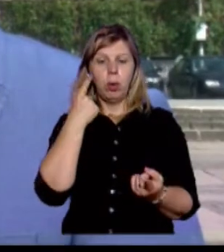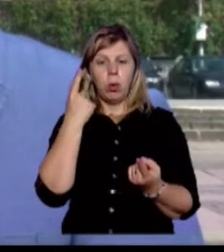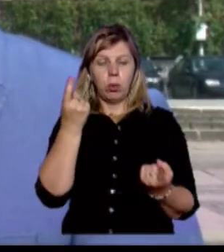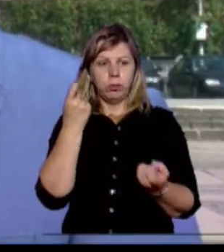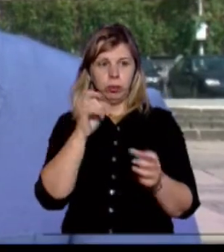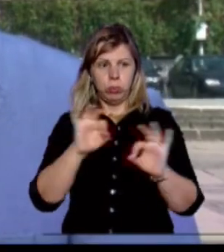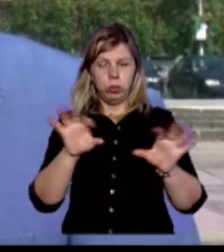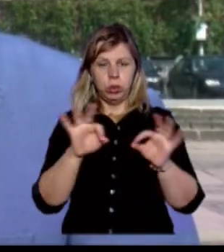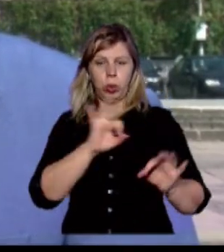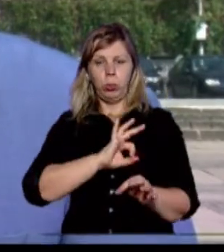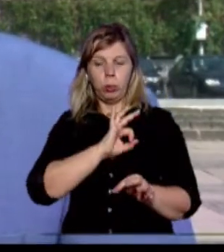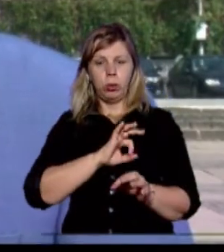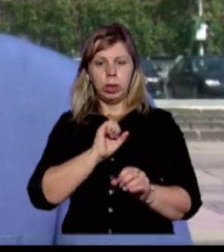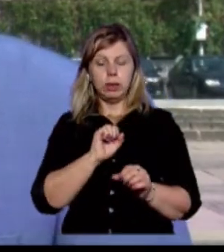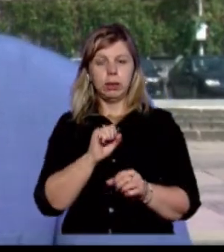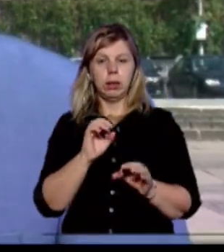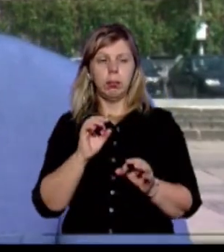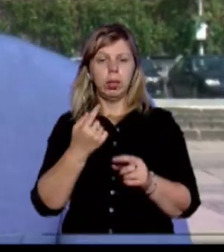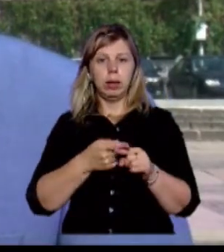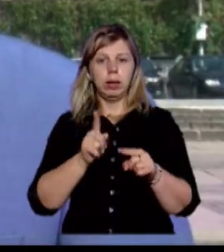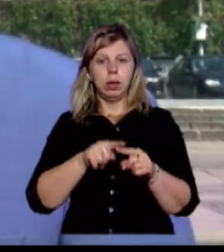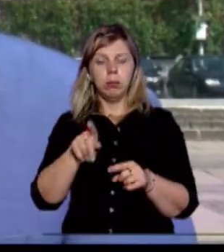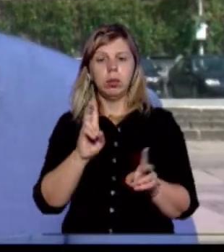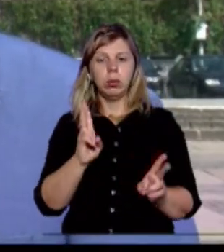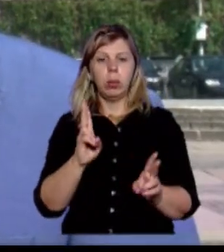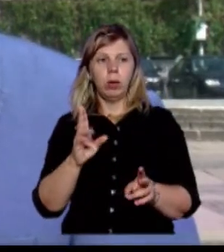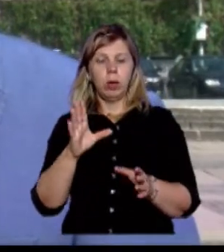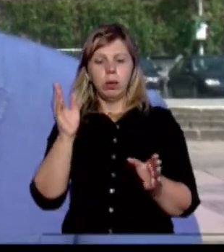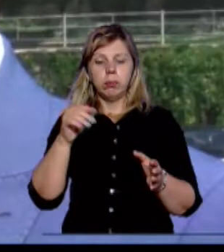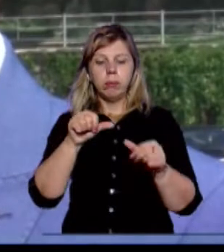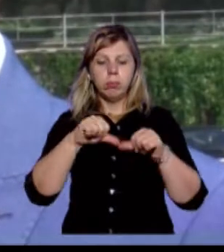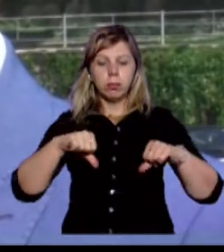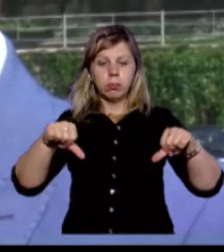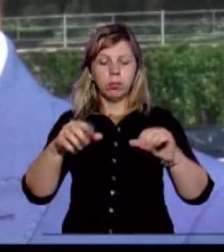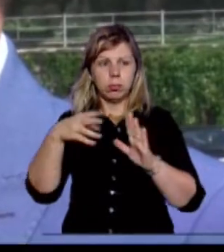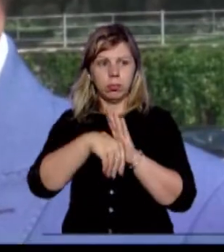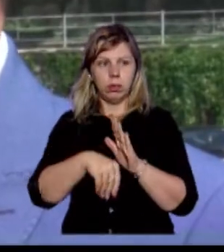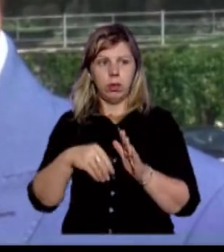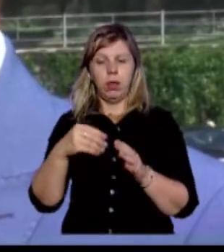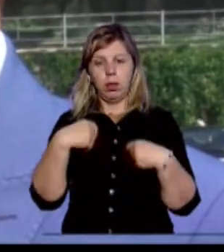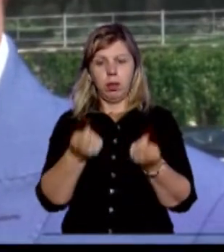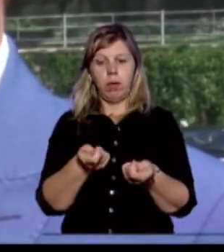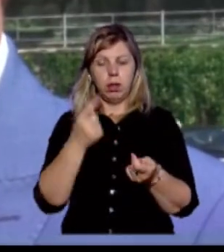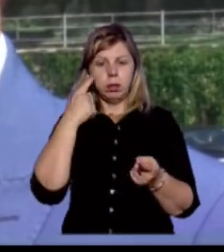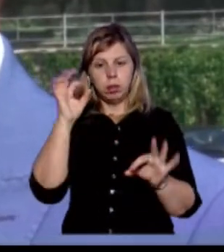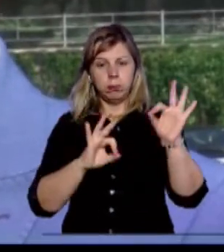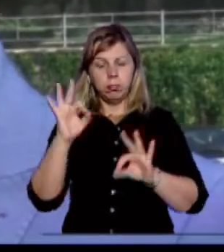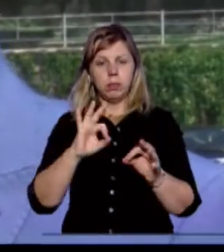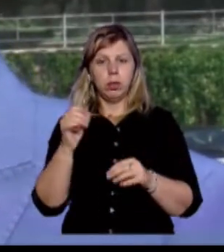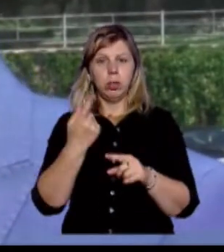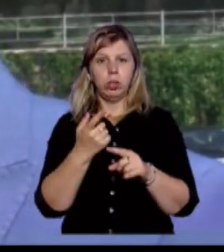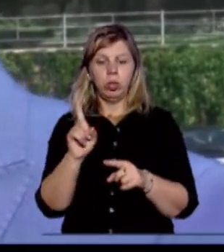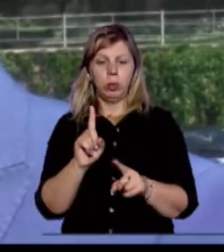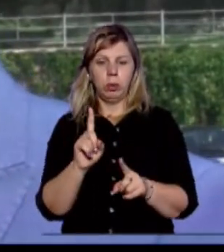і юристами, зокрема, і тими, які були у складі комісії. Надавалася перевага у тому,